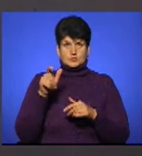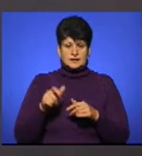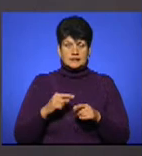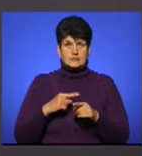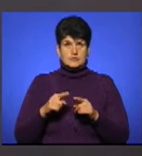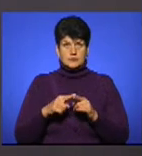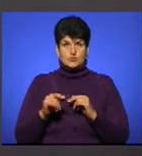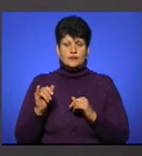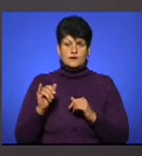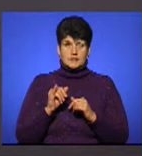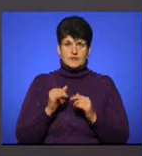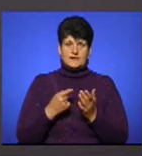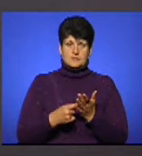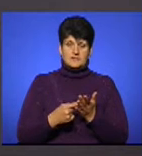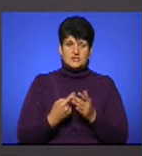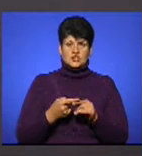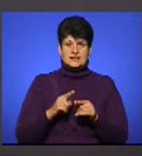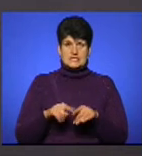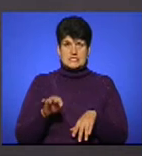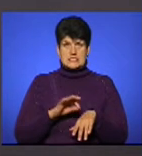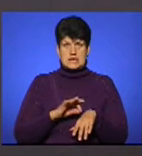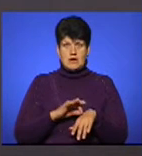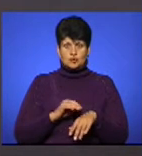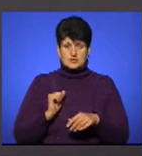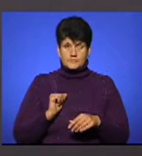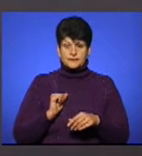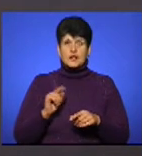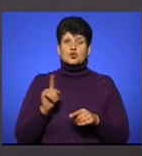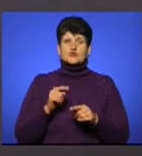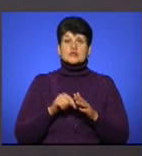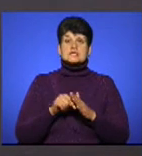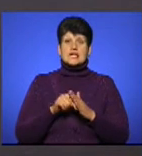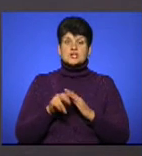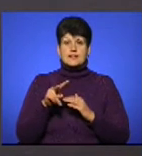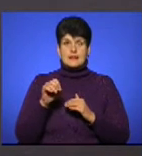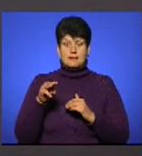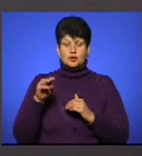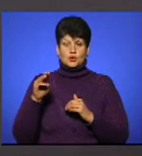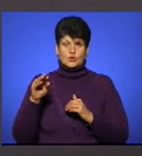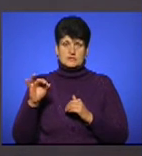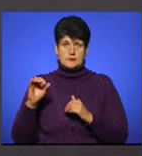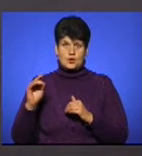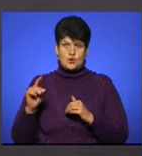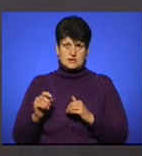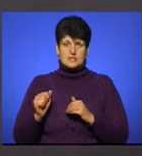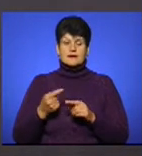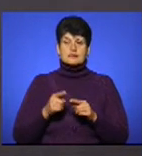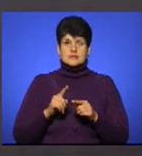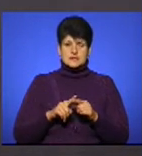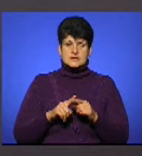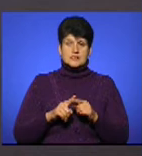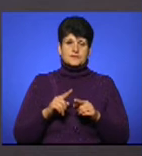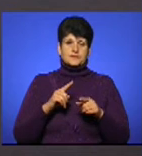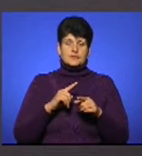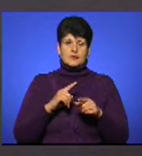та від підтвердження цих діагнозів. Отже, що таке лептоспіроз? Лептоспіроз – це гостре